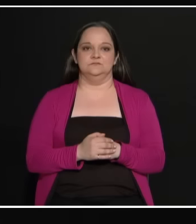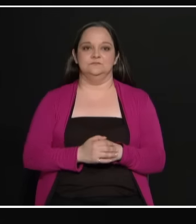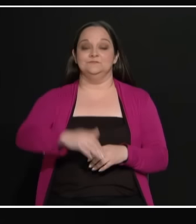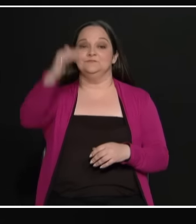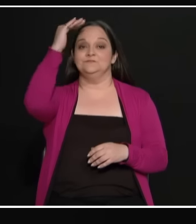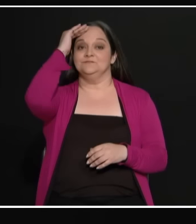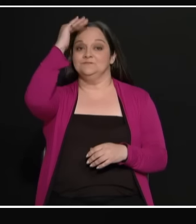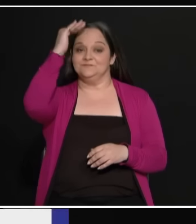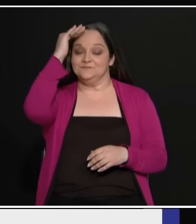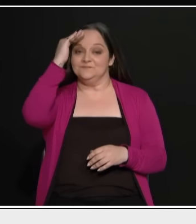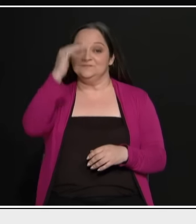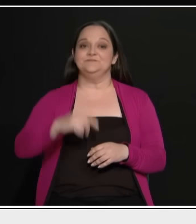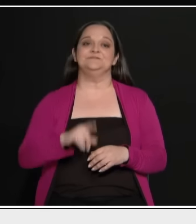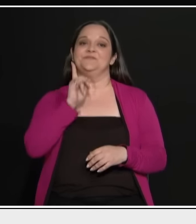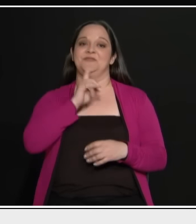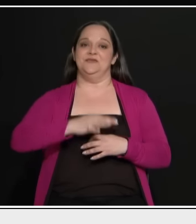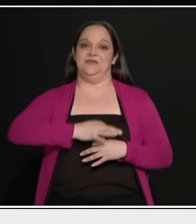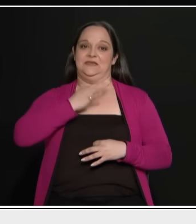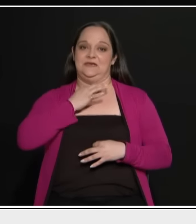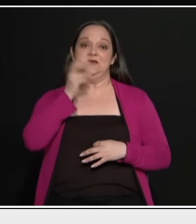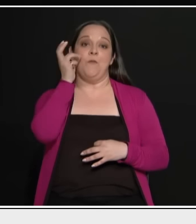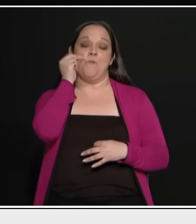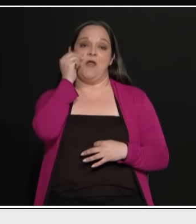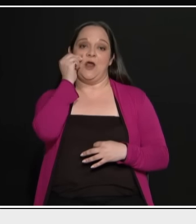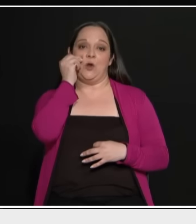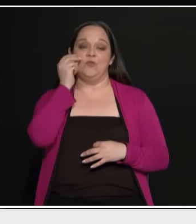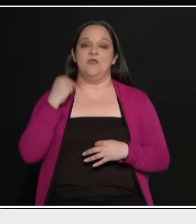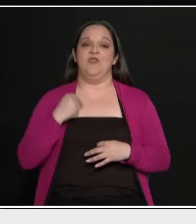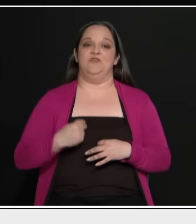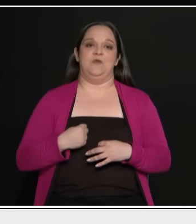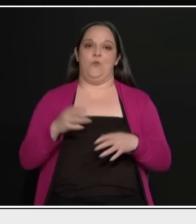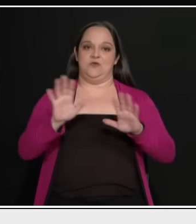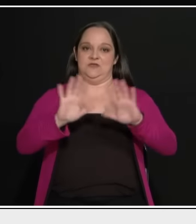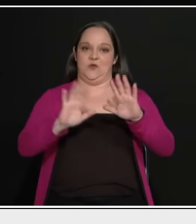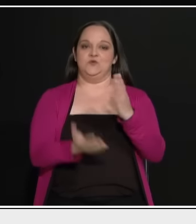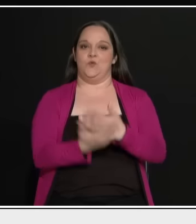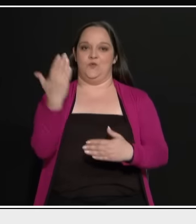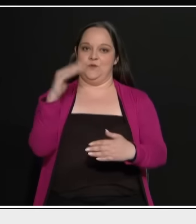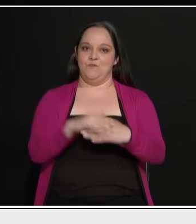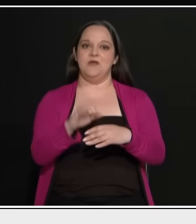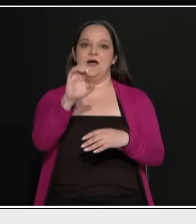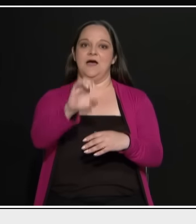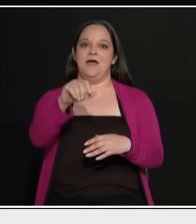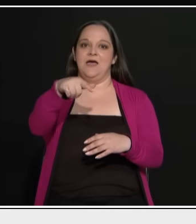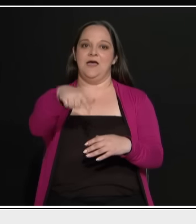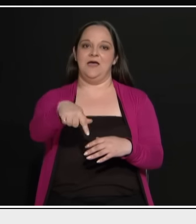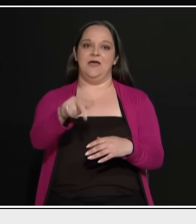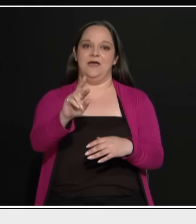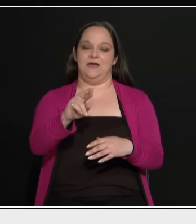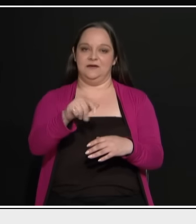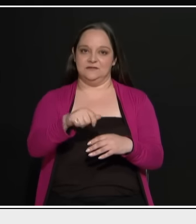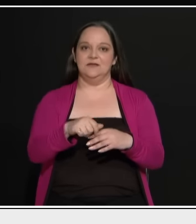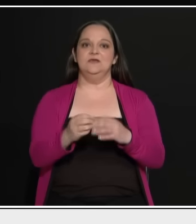Χαίρετε κυρίες και κύριοι σε συνδονισμένη, στην δημόσια τηλόραση, στο 24ο κανάλι, στο Earth News και όπως